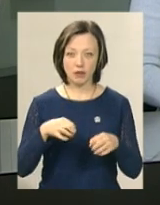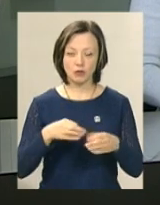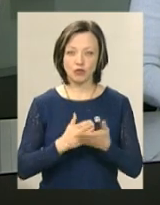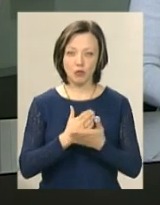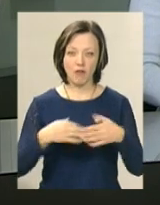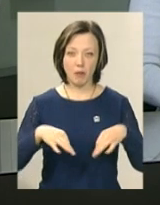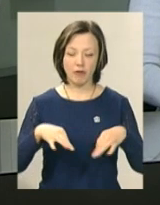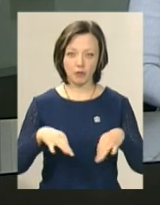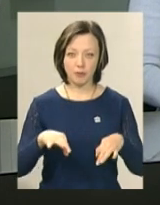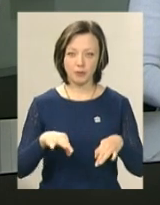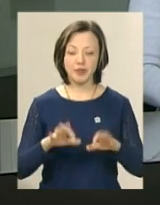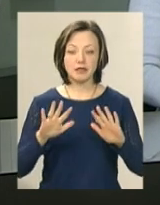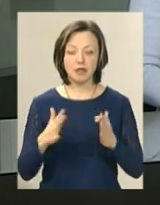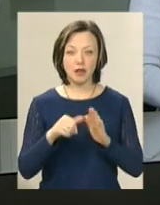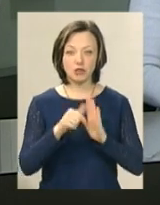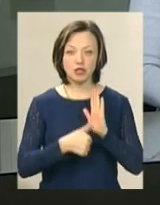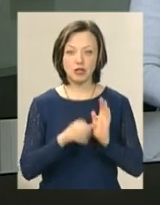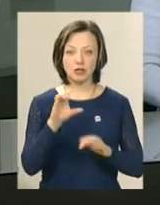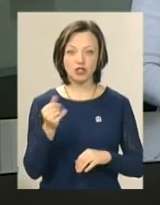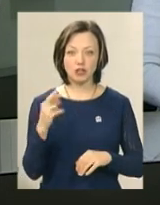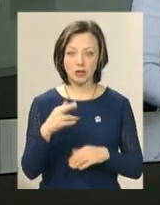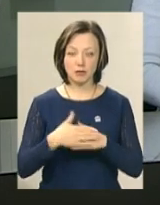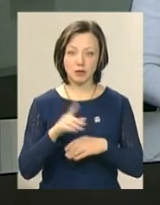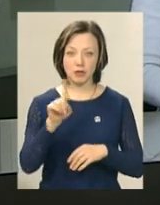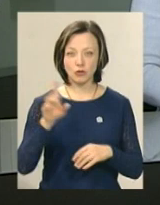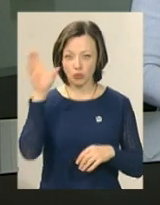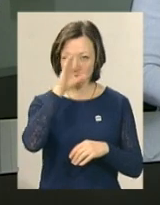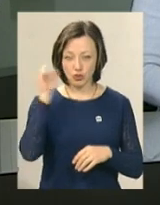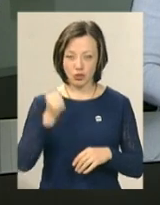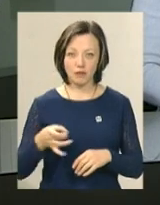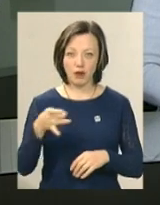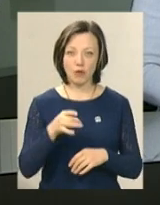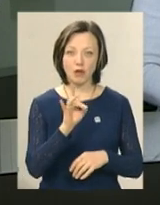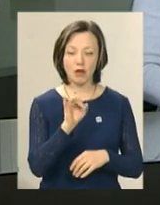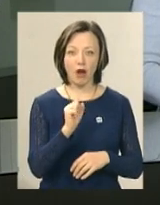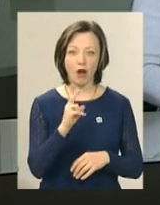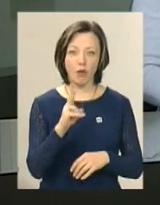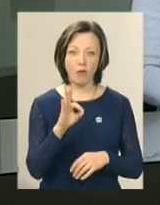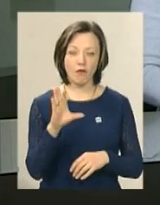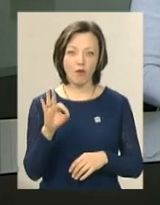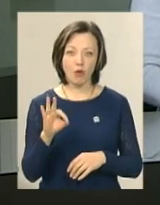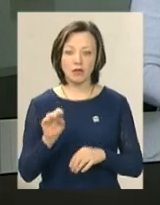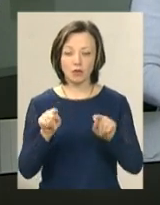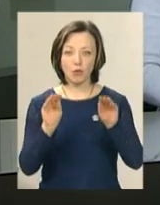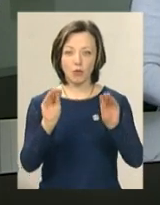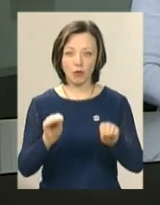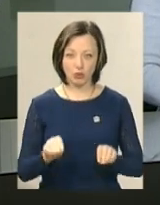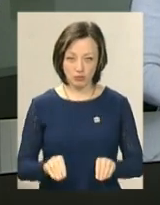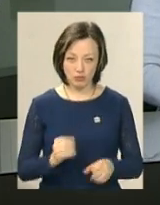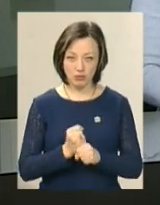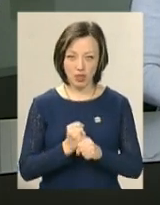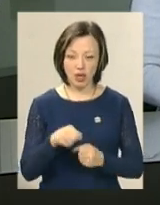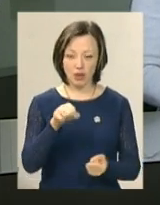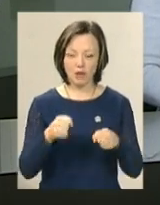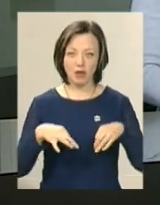службовим авто. Сталося це 16 січня близько першої ночі у мікрорайоні Ракове. На чиновника склали протокол за